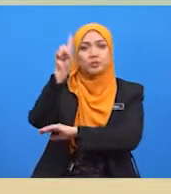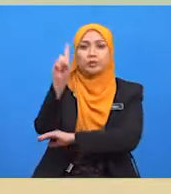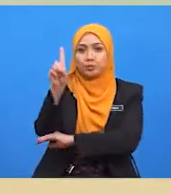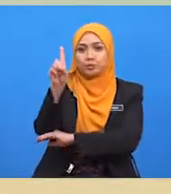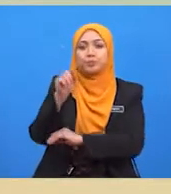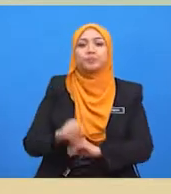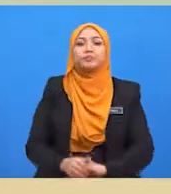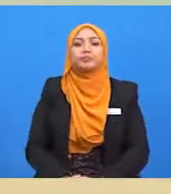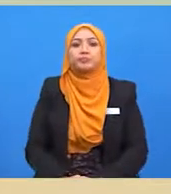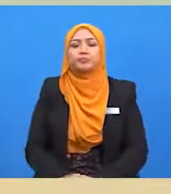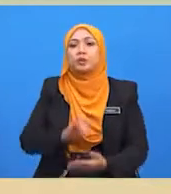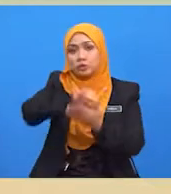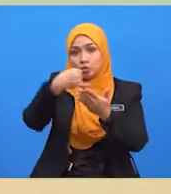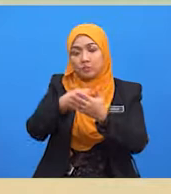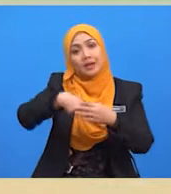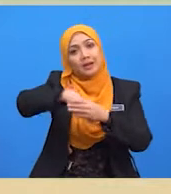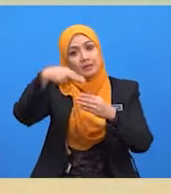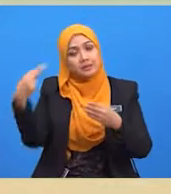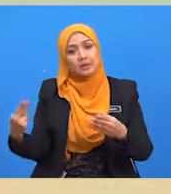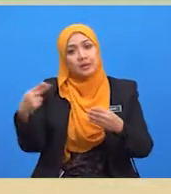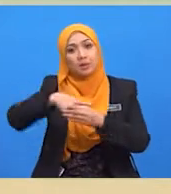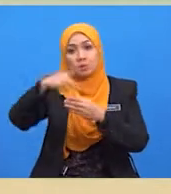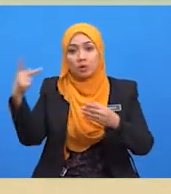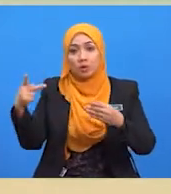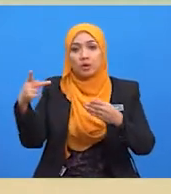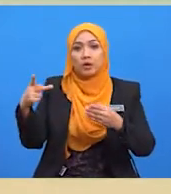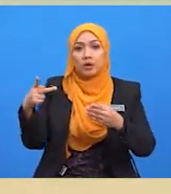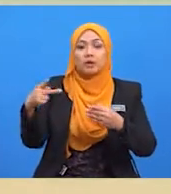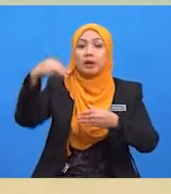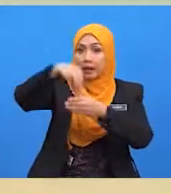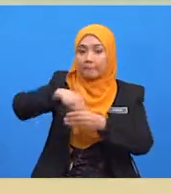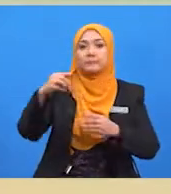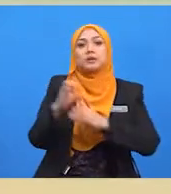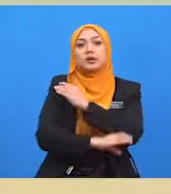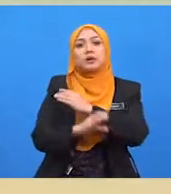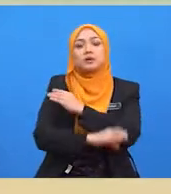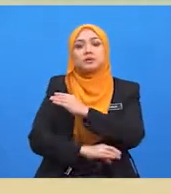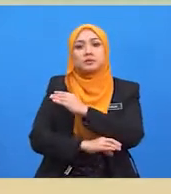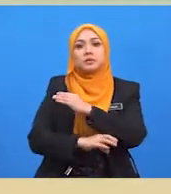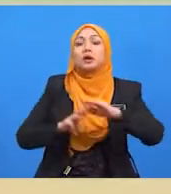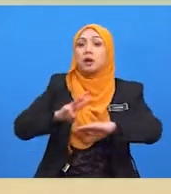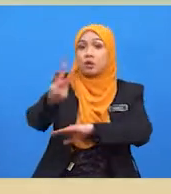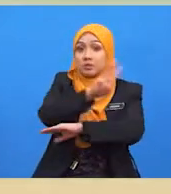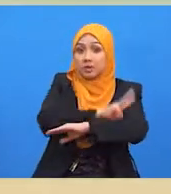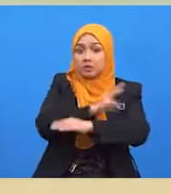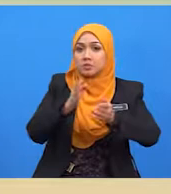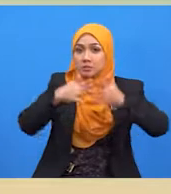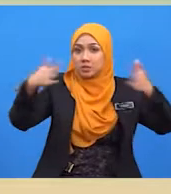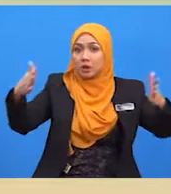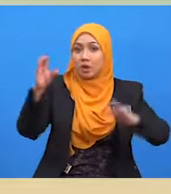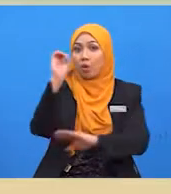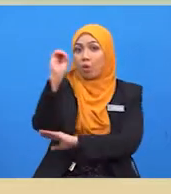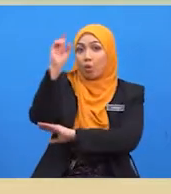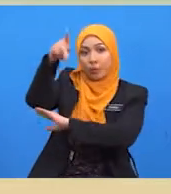adalah kawasan sebesar OP1 C Q1.